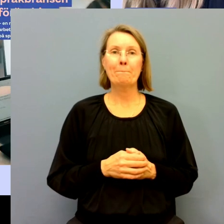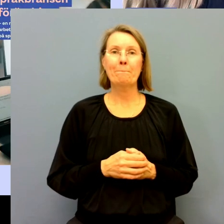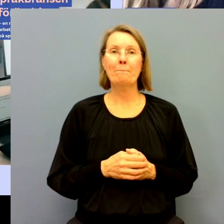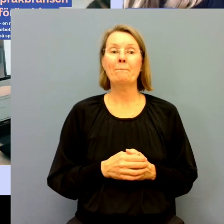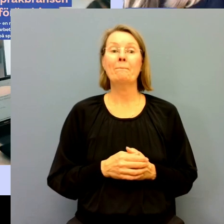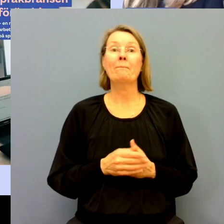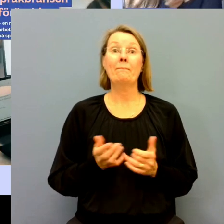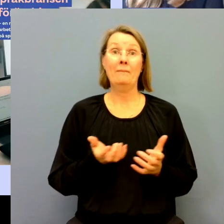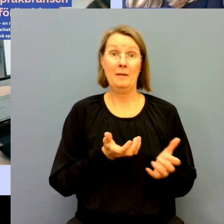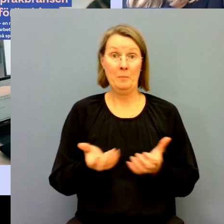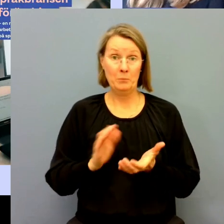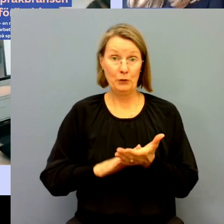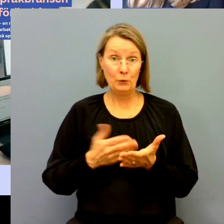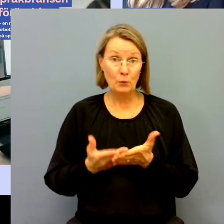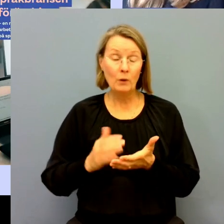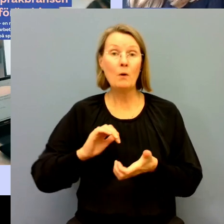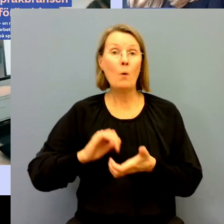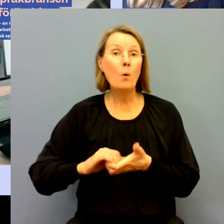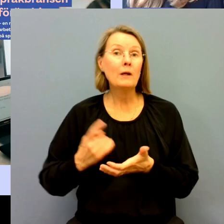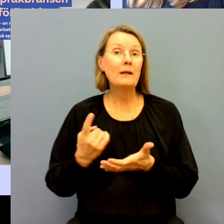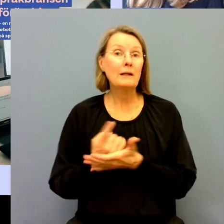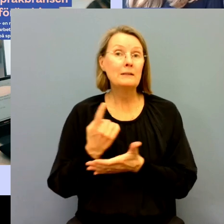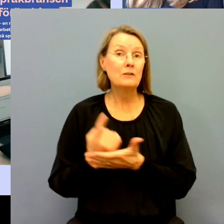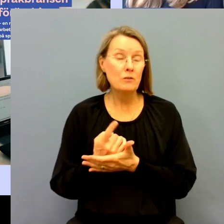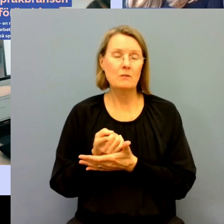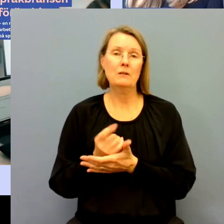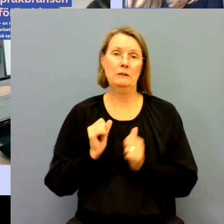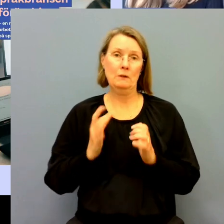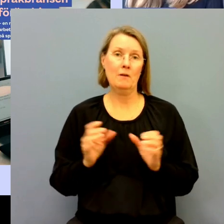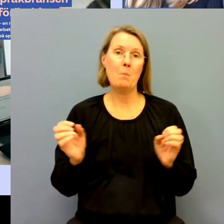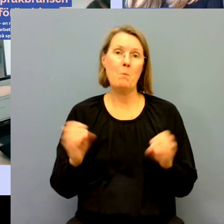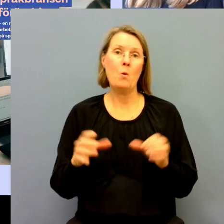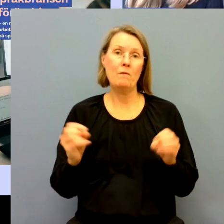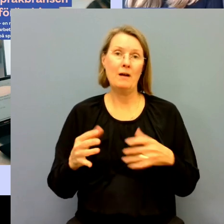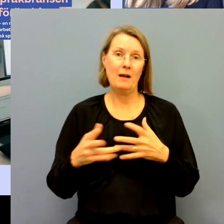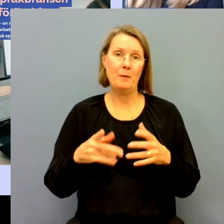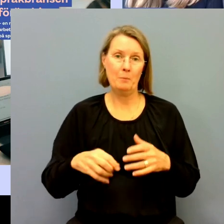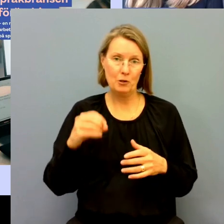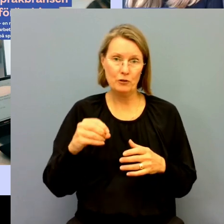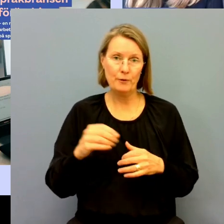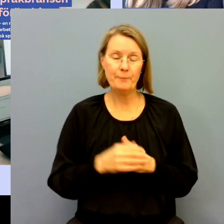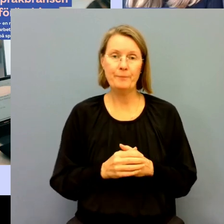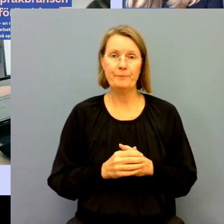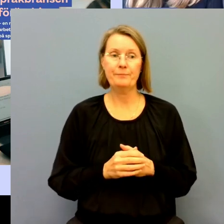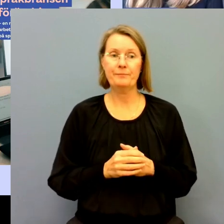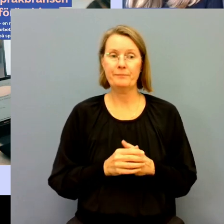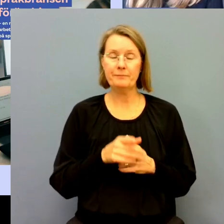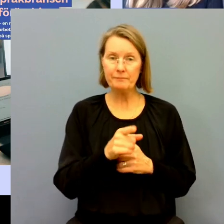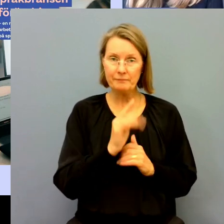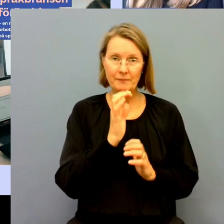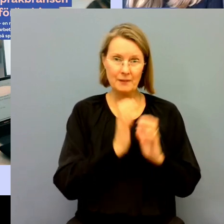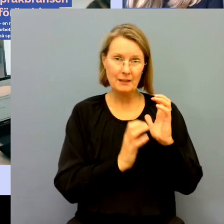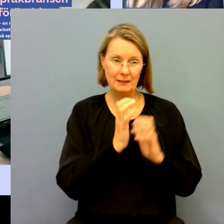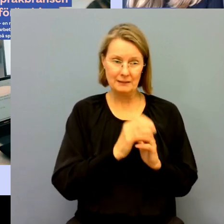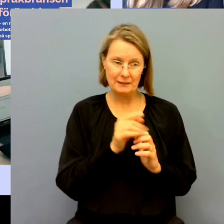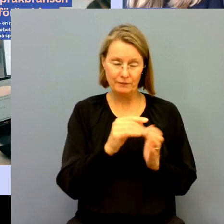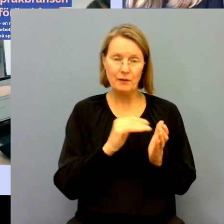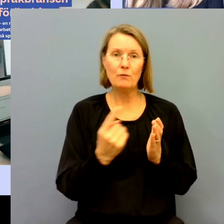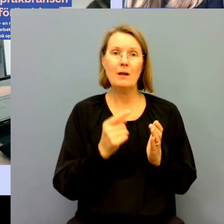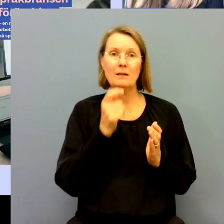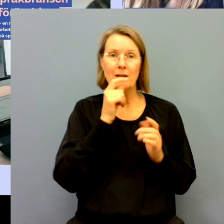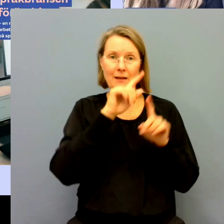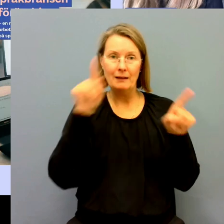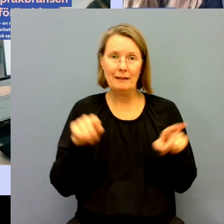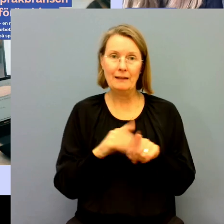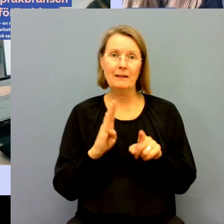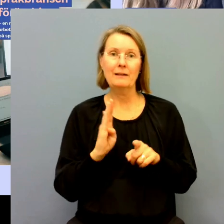Och att det är brist på tolkar och resurser det påverkar också arbetsmiljön. Här är siffror framförallt från